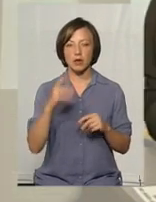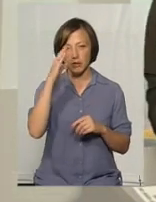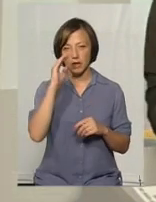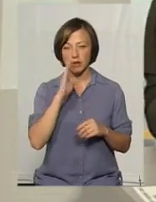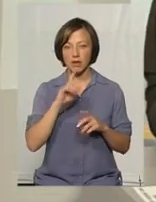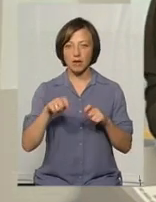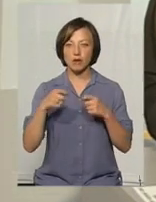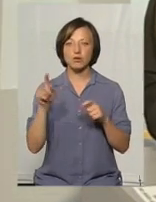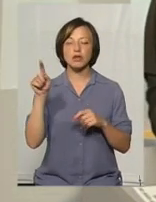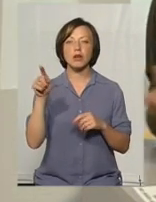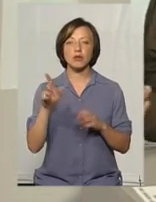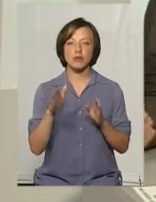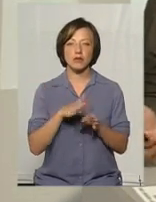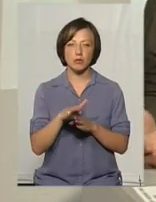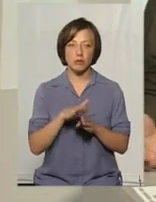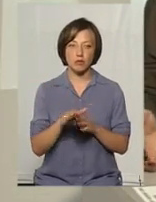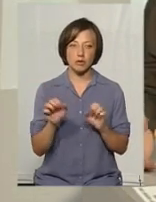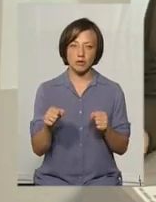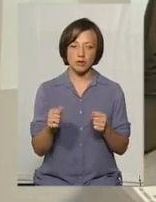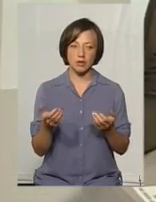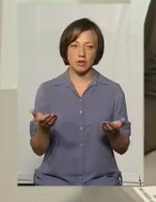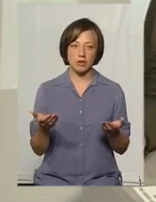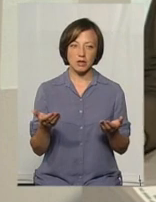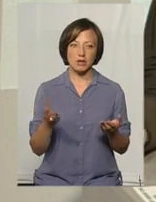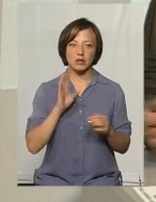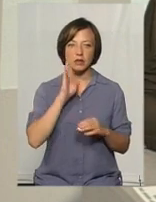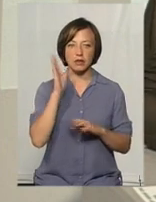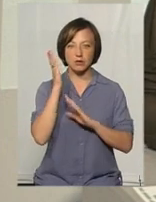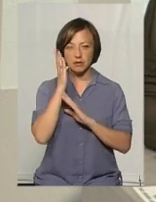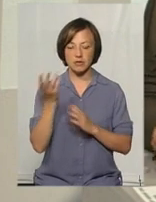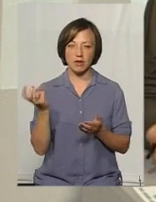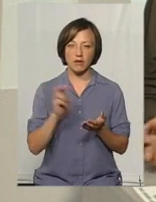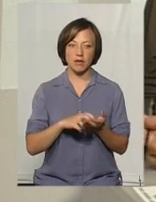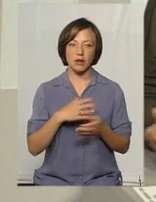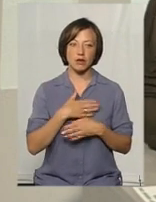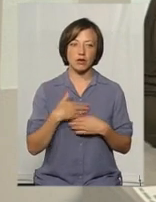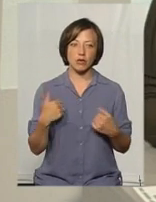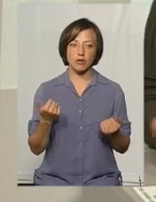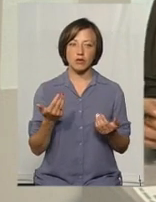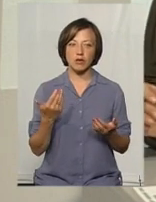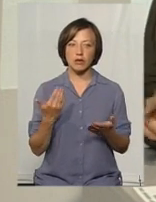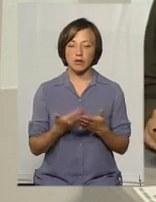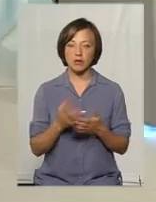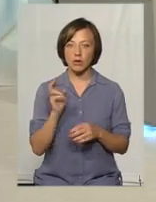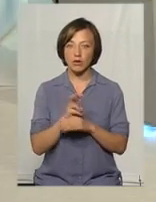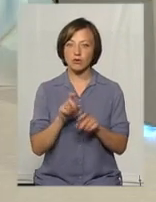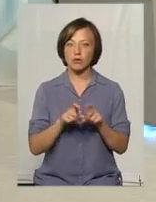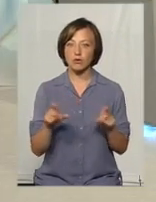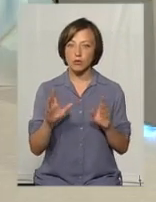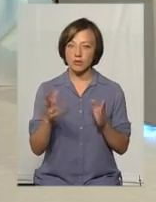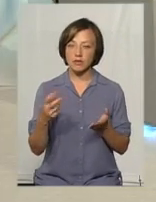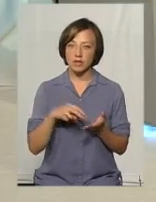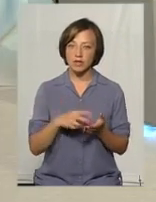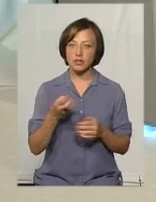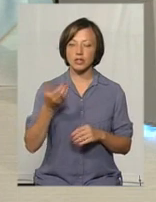мають донести, а що ж там буде в школі. Може бути так, що дитина зранку спить, вставай, ні, я не хочу, а от ти будеш ходити в школу, ти будеш